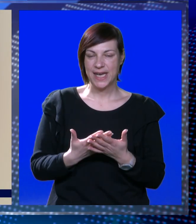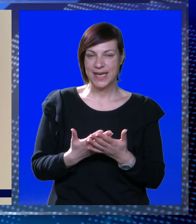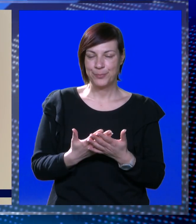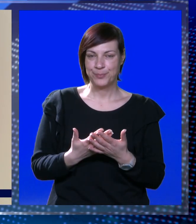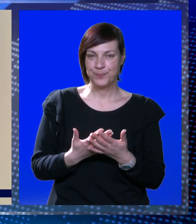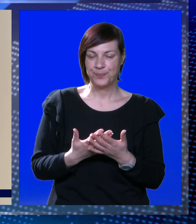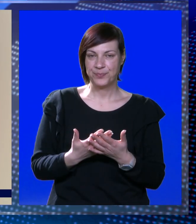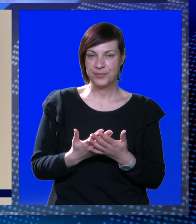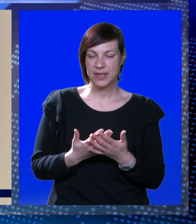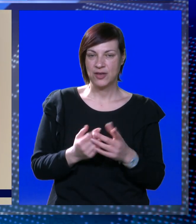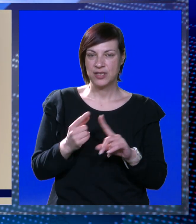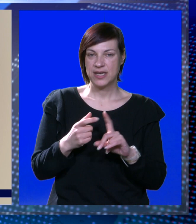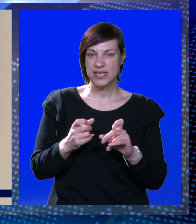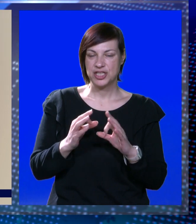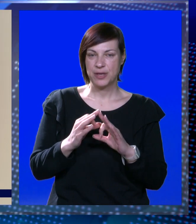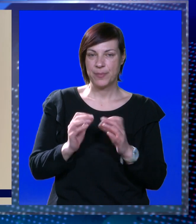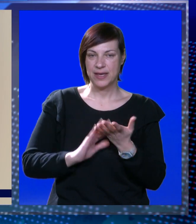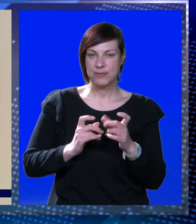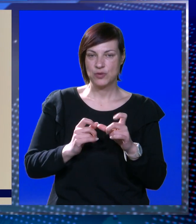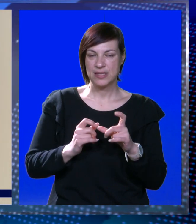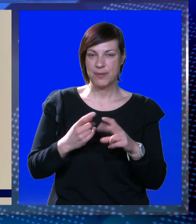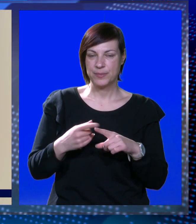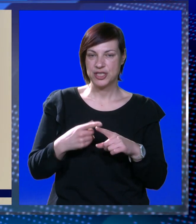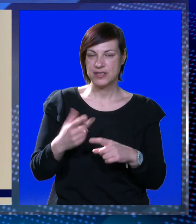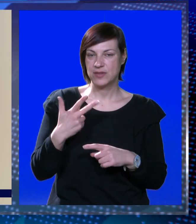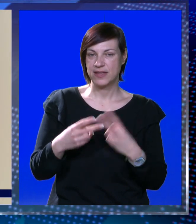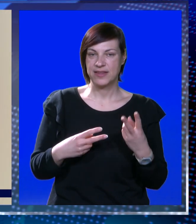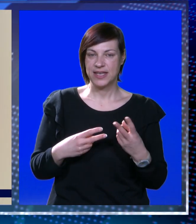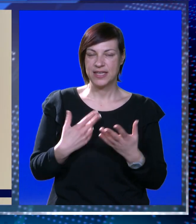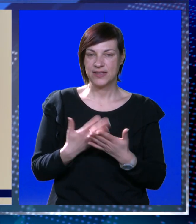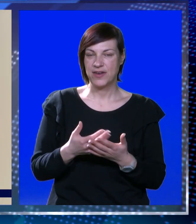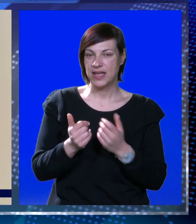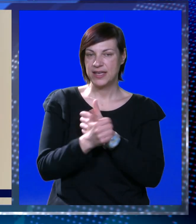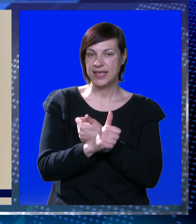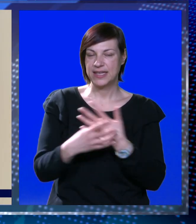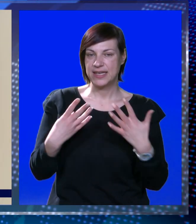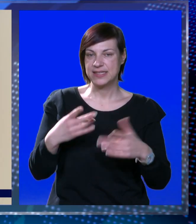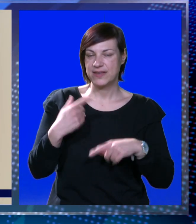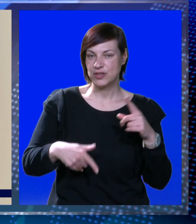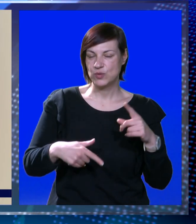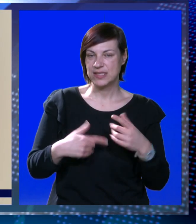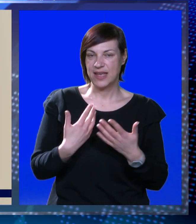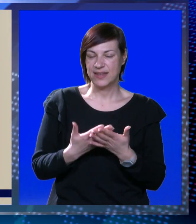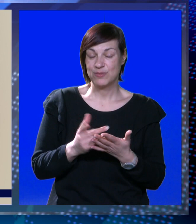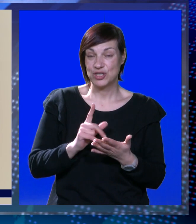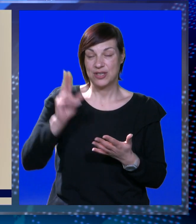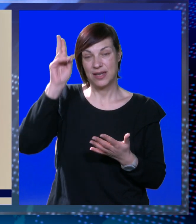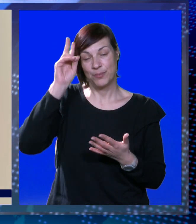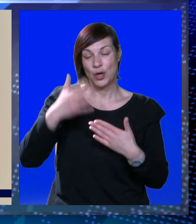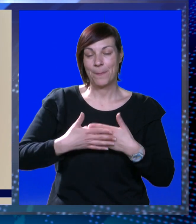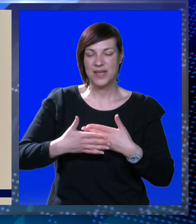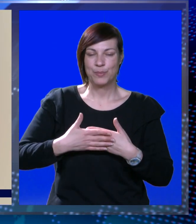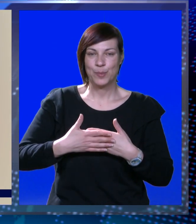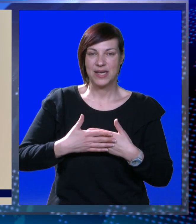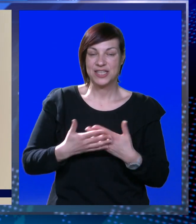od Ronaldo Ređepa i Josipa Mustapića. Rezultatom 3-2 u setu imate 11-9 u zadnjem setu, što znači da nije